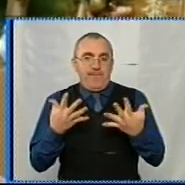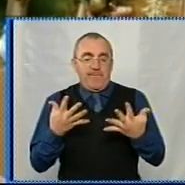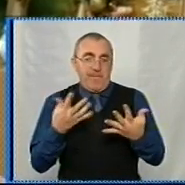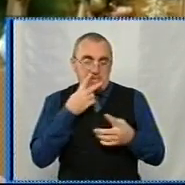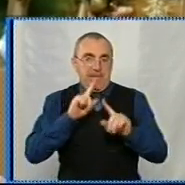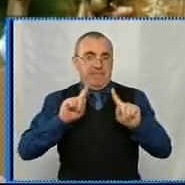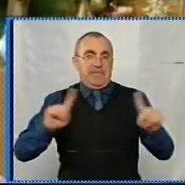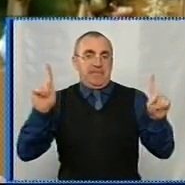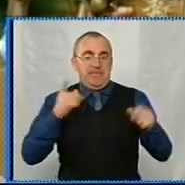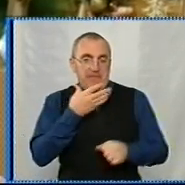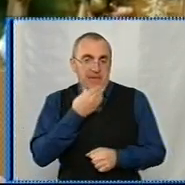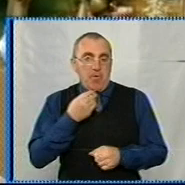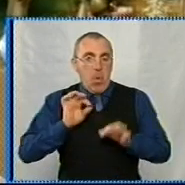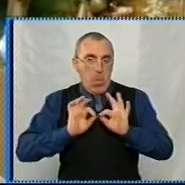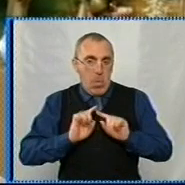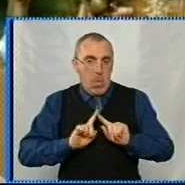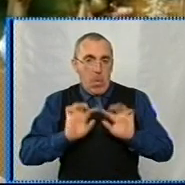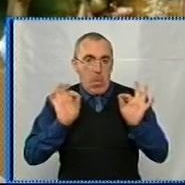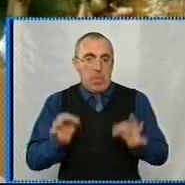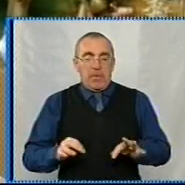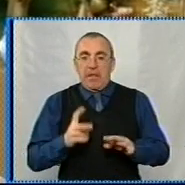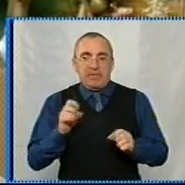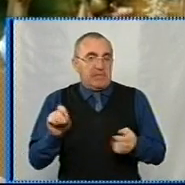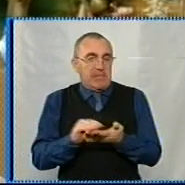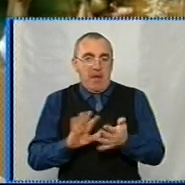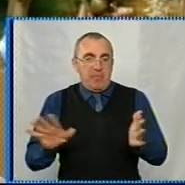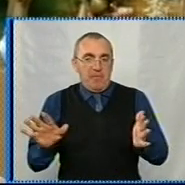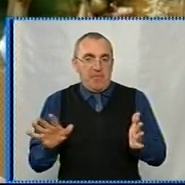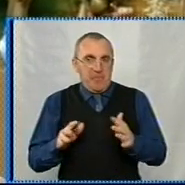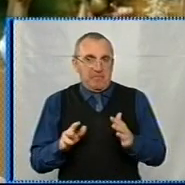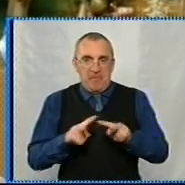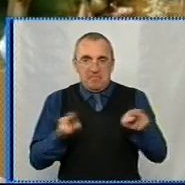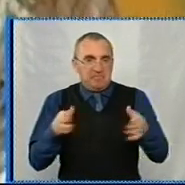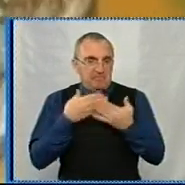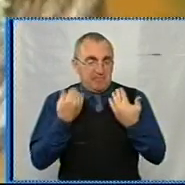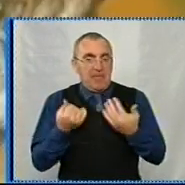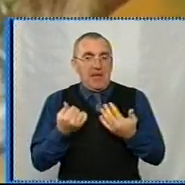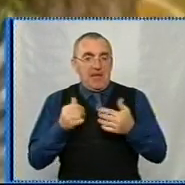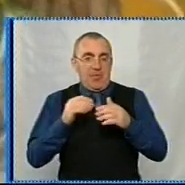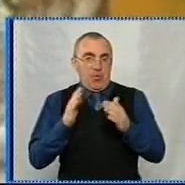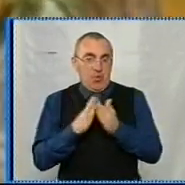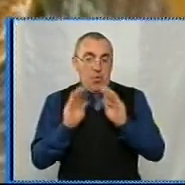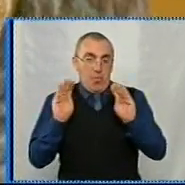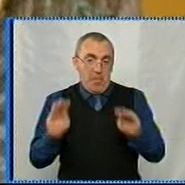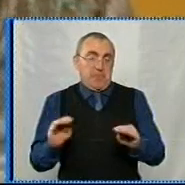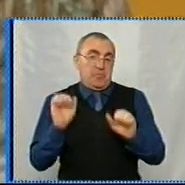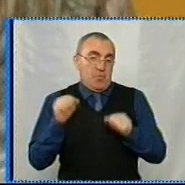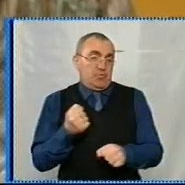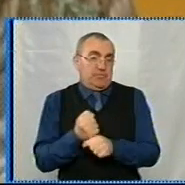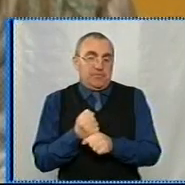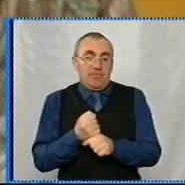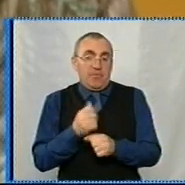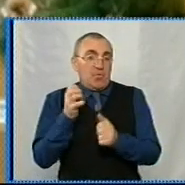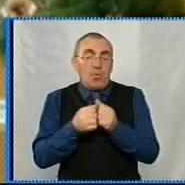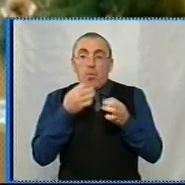диво, така симпатична, оригінальна, неповторна річ домашня, яку можна зробити. Може